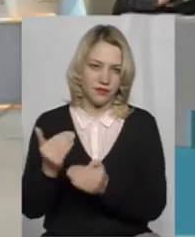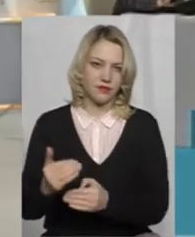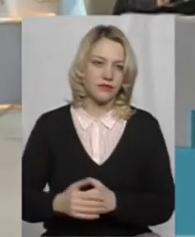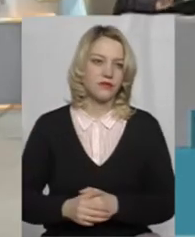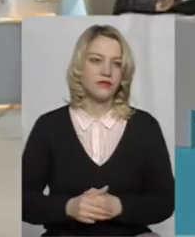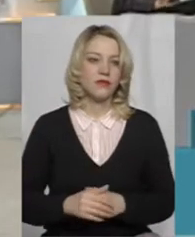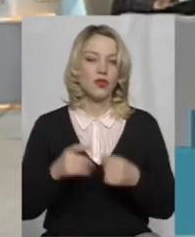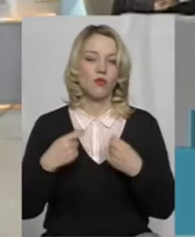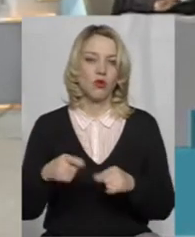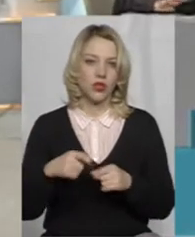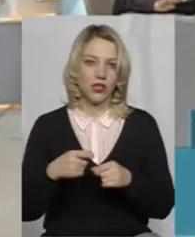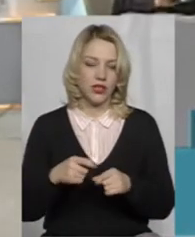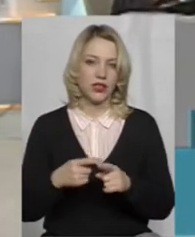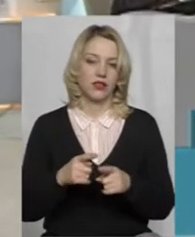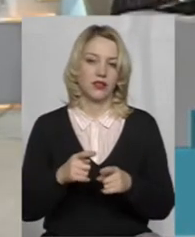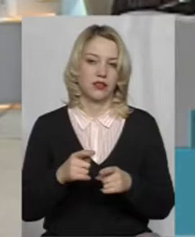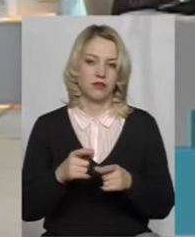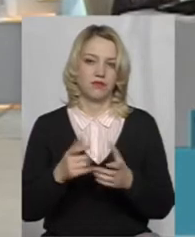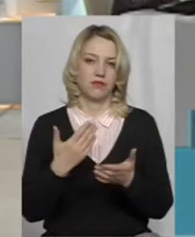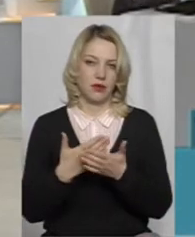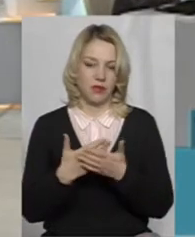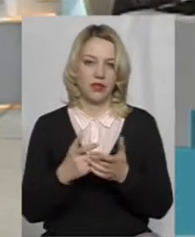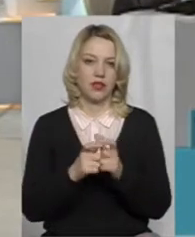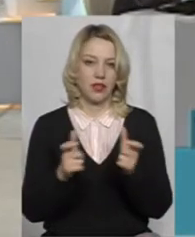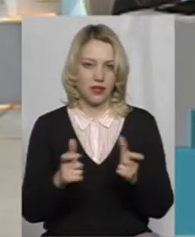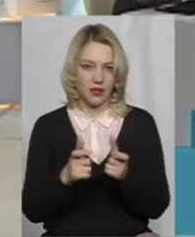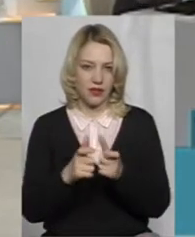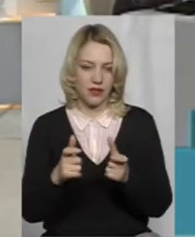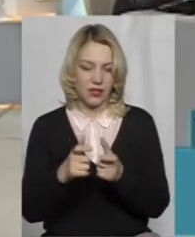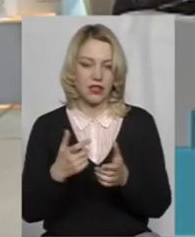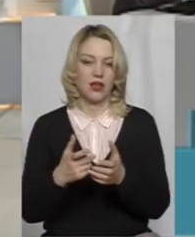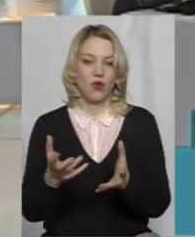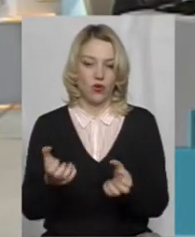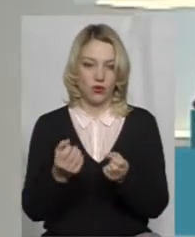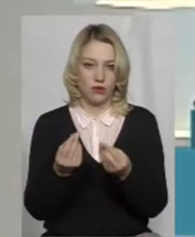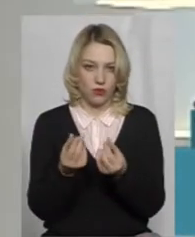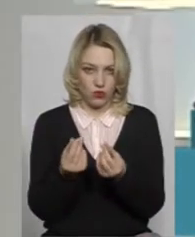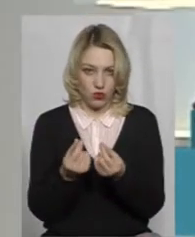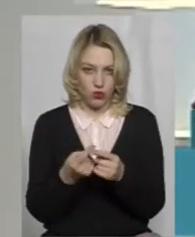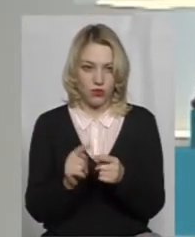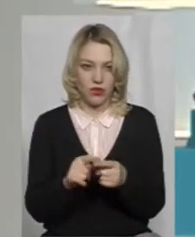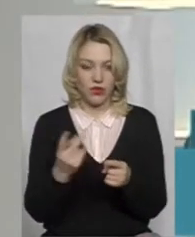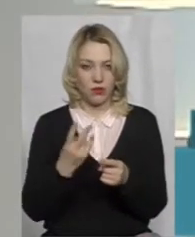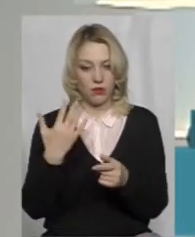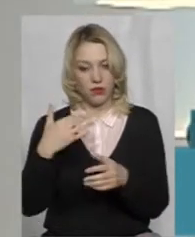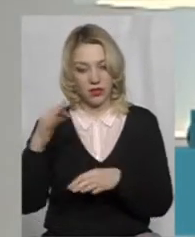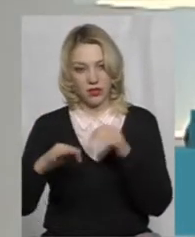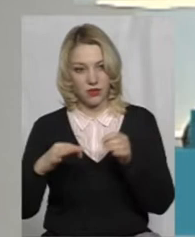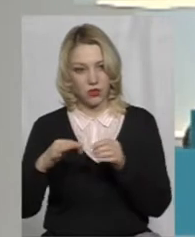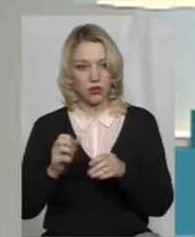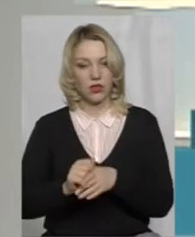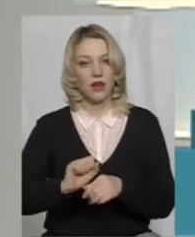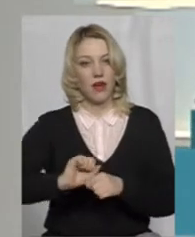певну кількість квитків, отримали певну суму. З тої суми треба 50%